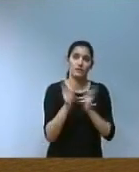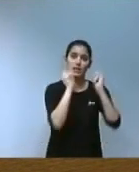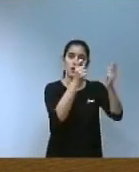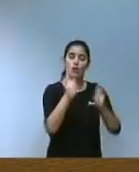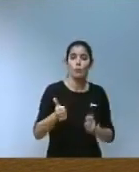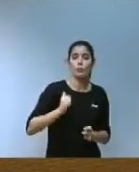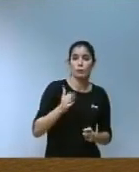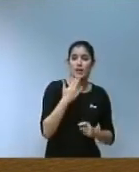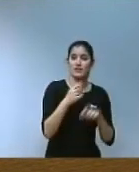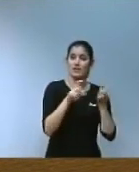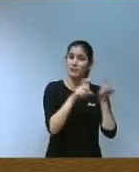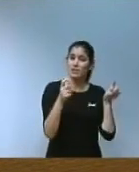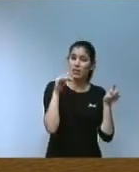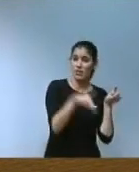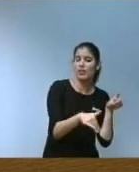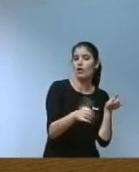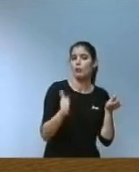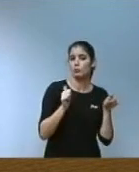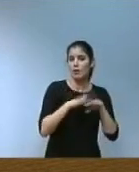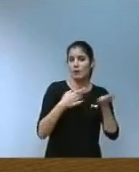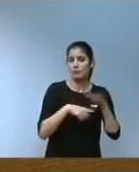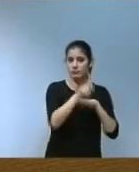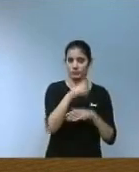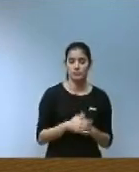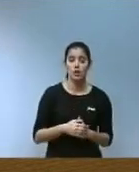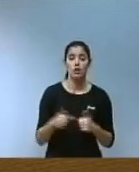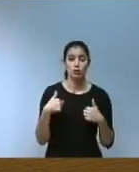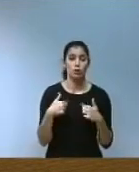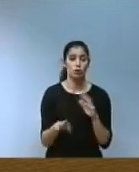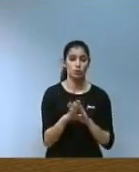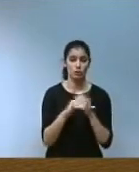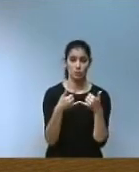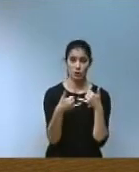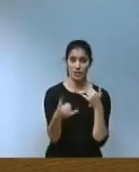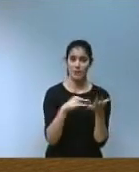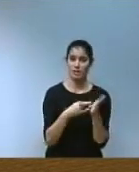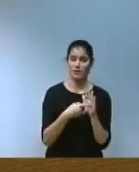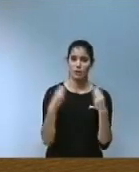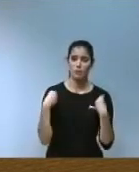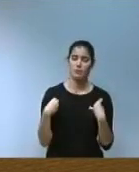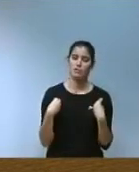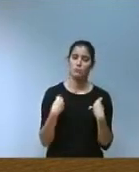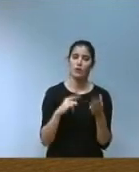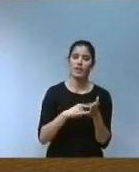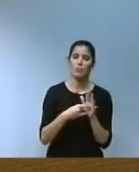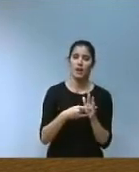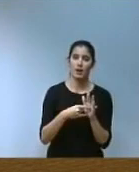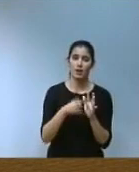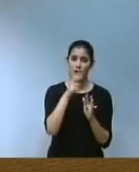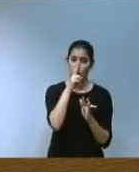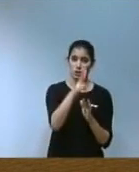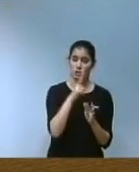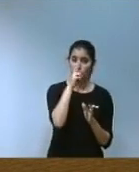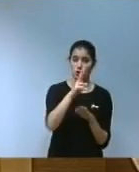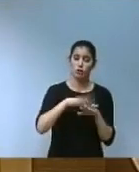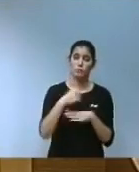de fallida en aquell sentit continuarem amb la línia de planificació que ha suposat el pla bienal de suport i foment al